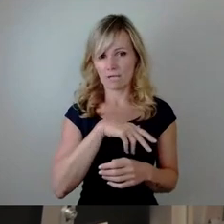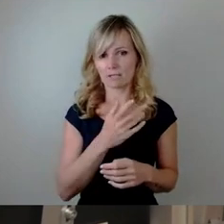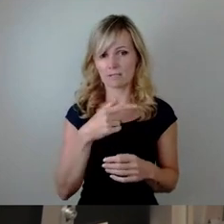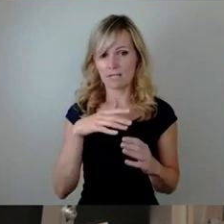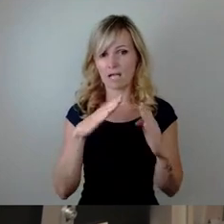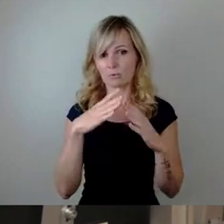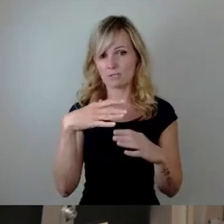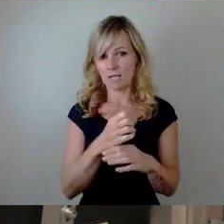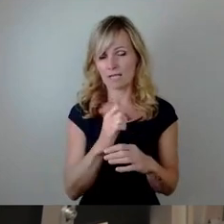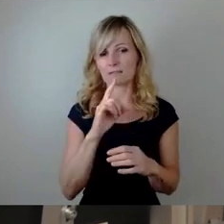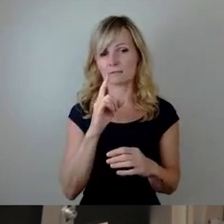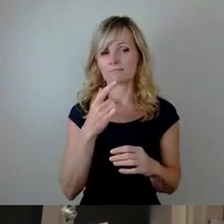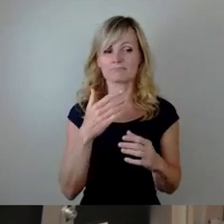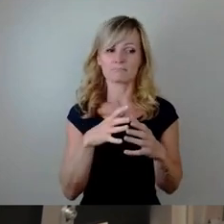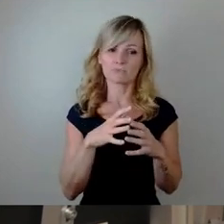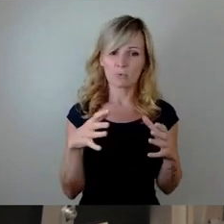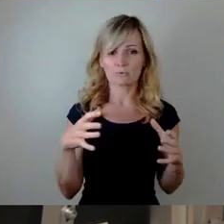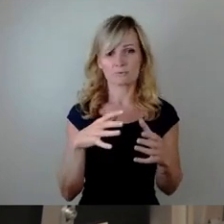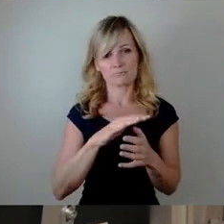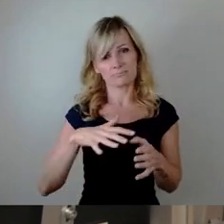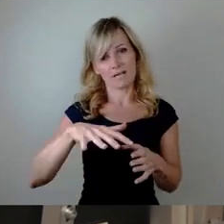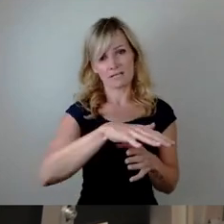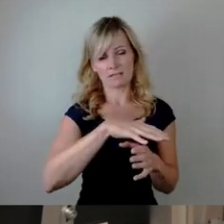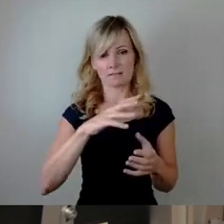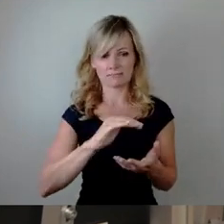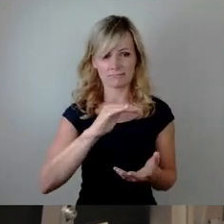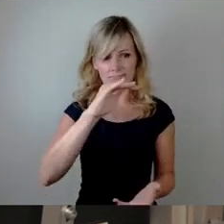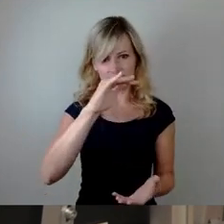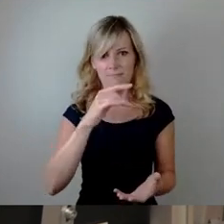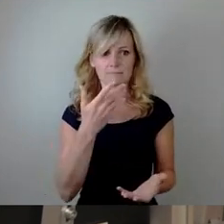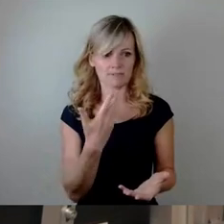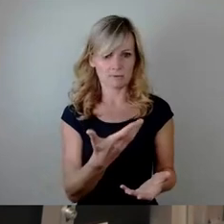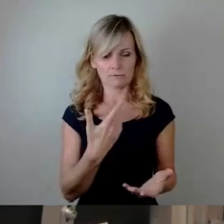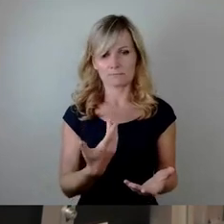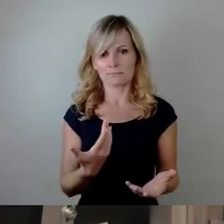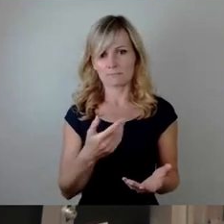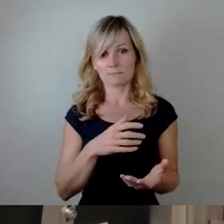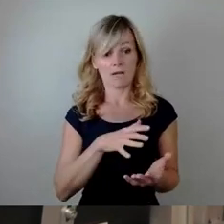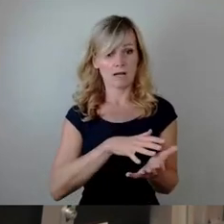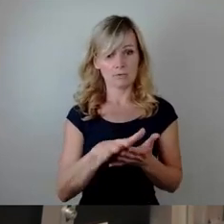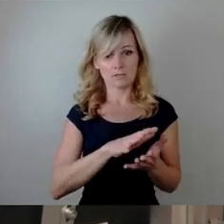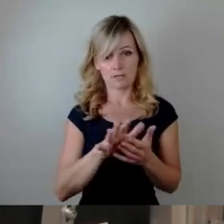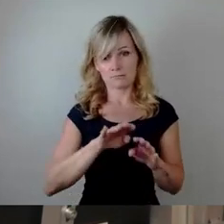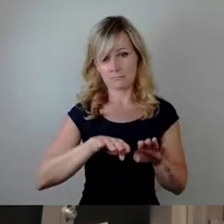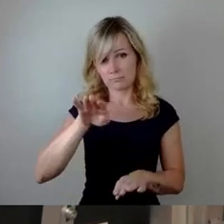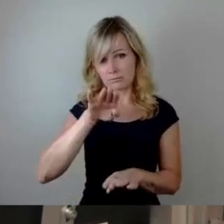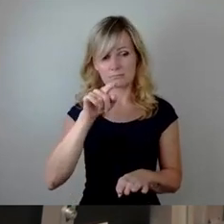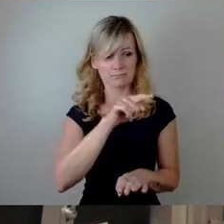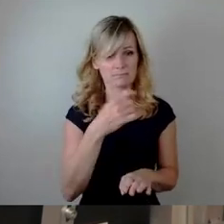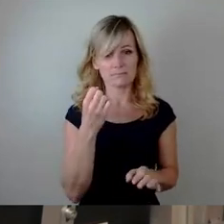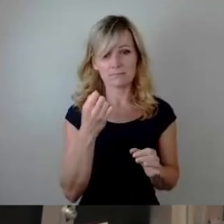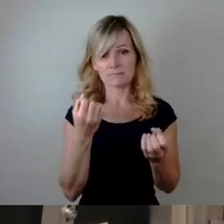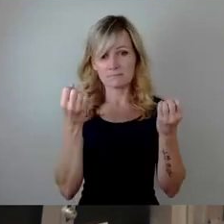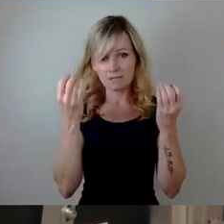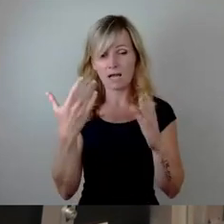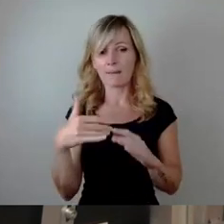Ebenen, ja der größte Posten ist. Und natürlich muss man bei dem größten Posten, mit der größten Ausgabensteigerung, regelmäßiger hinschauen. Ich